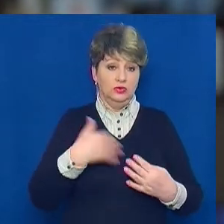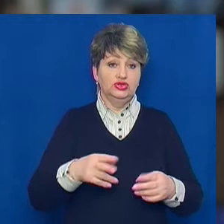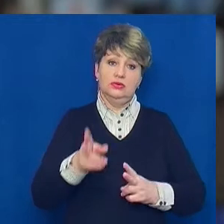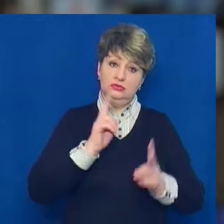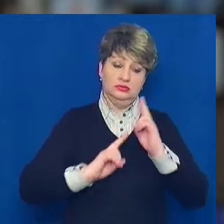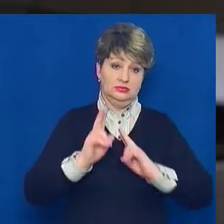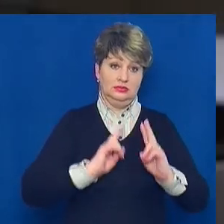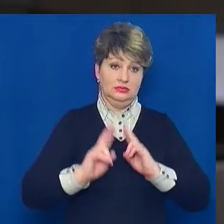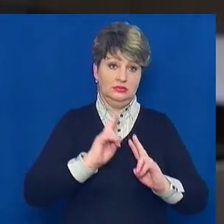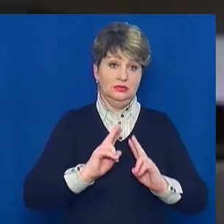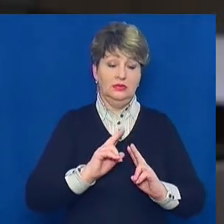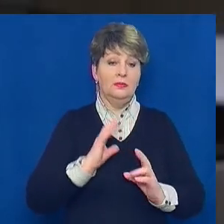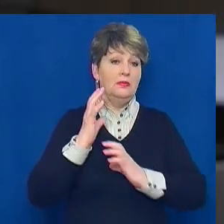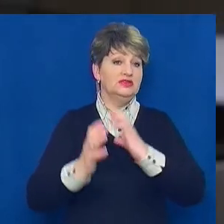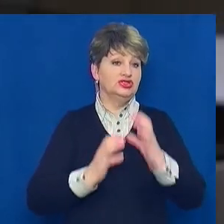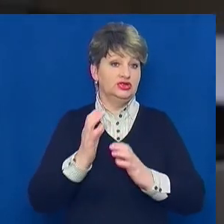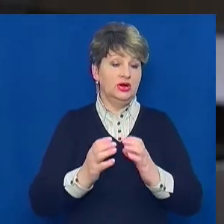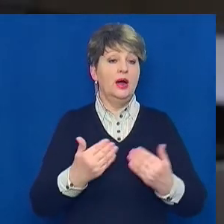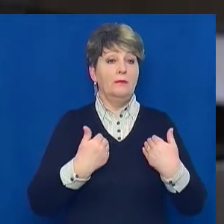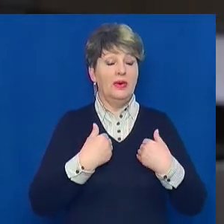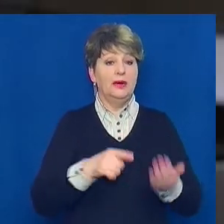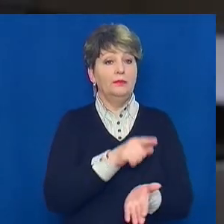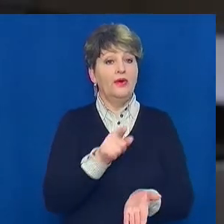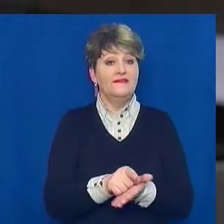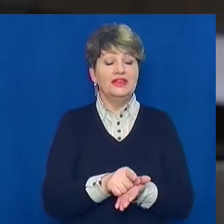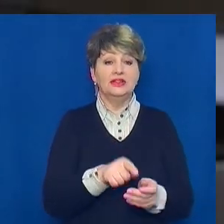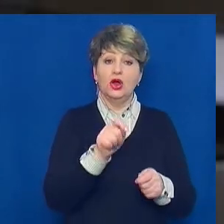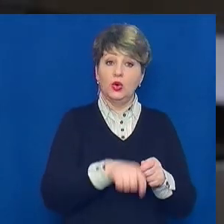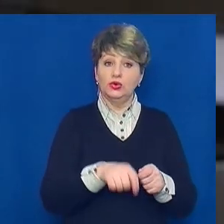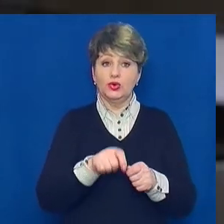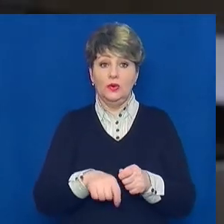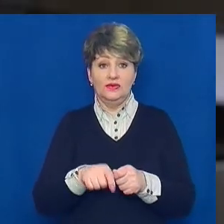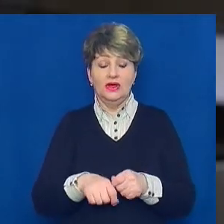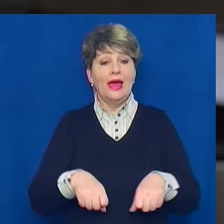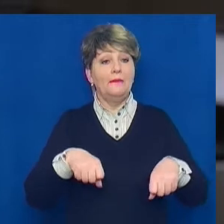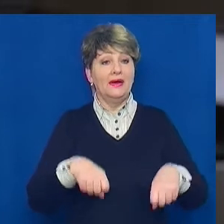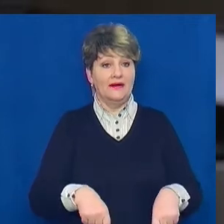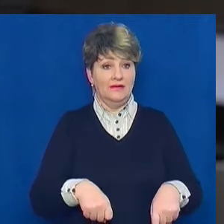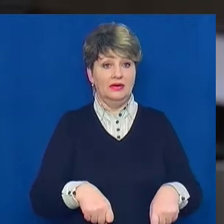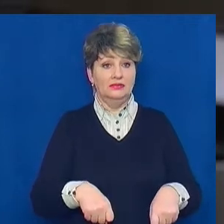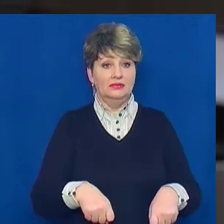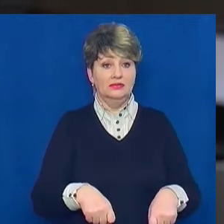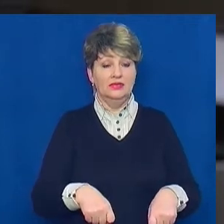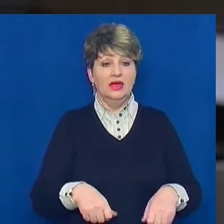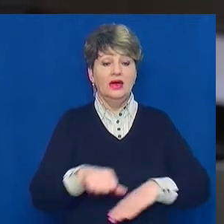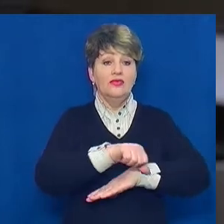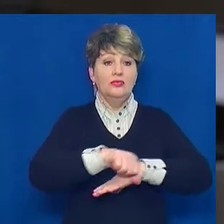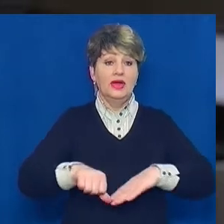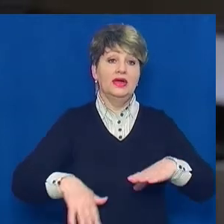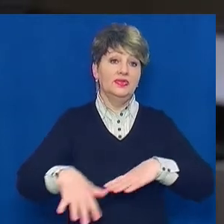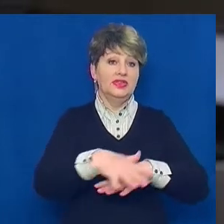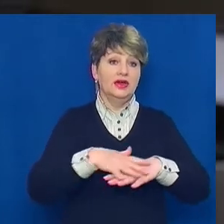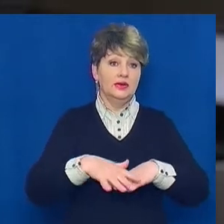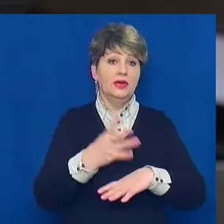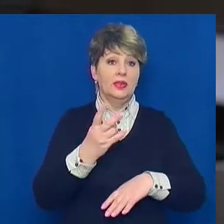правовласників. Тому ми повинні контролювати авторські права в межах території, на які